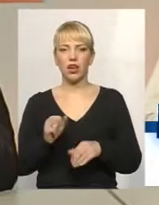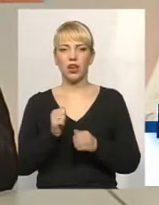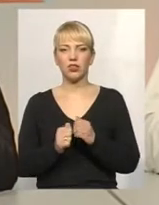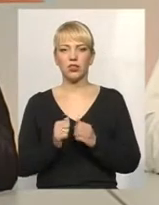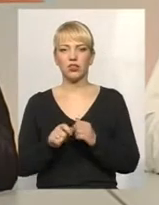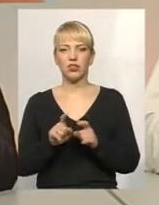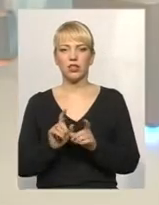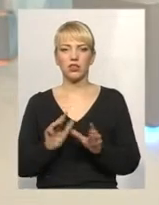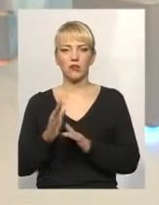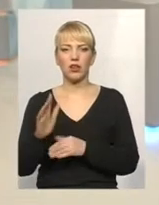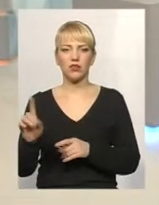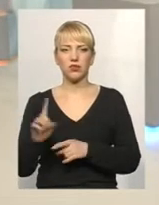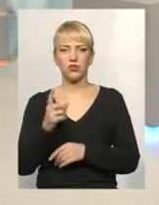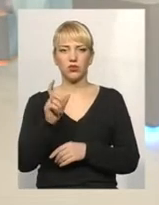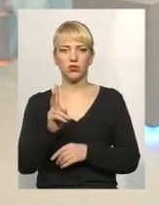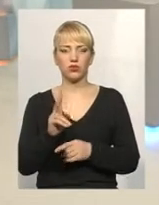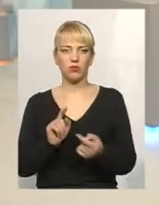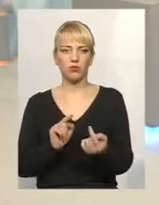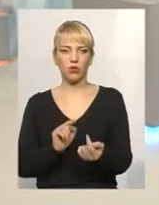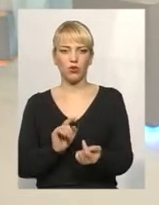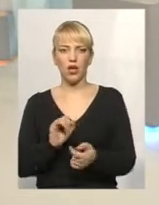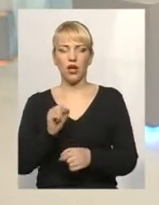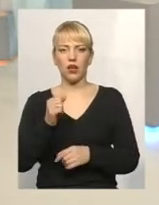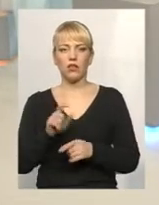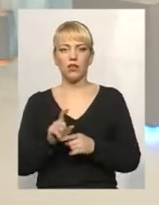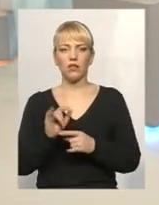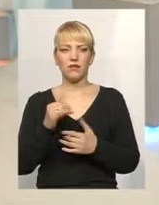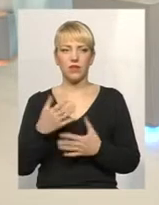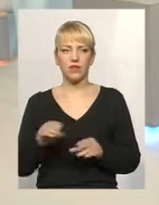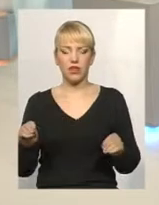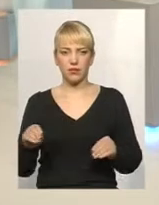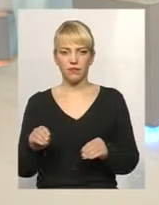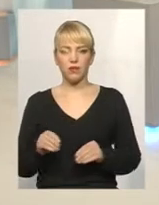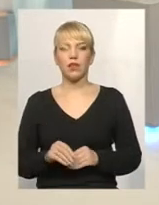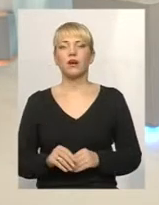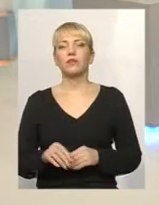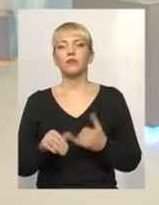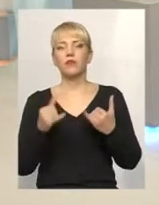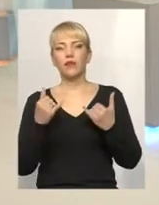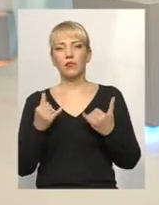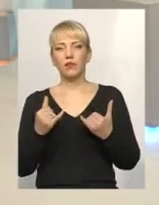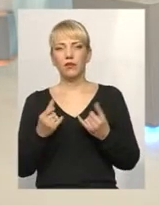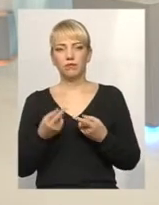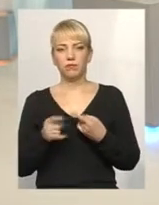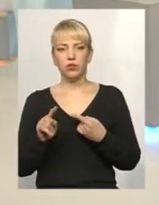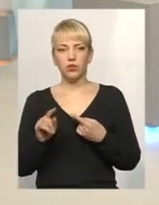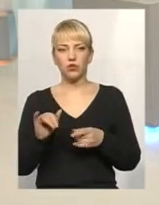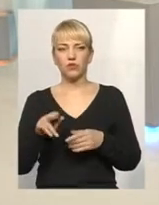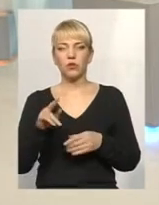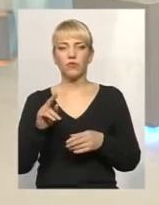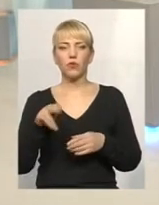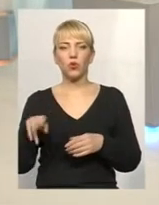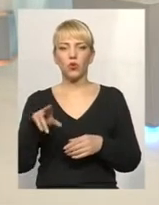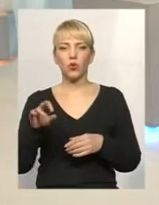трапляється так, що хтось або боягався однопроти і все. Це, власне, зараз навіть без